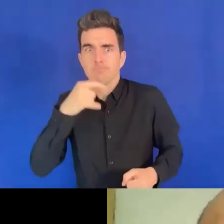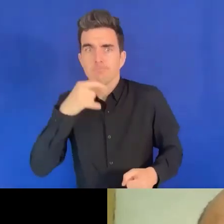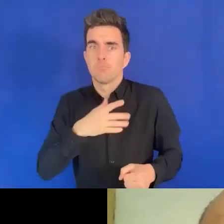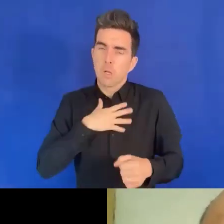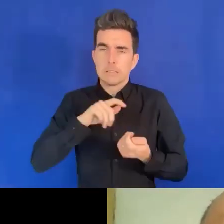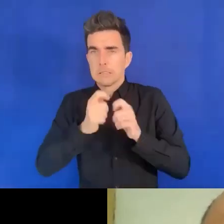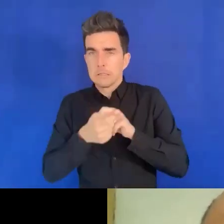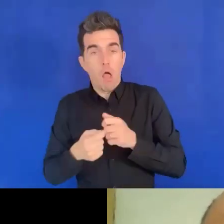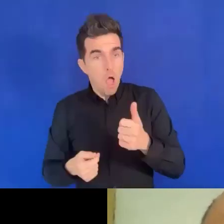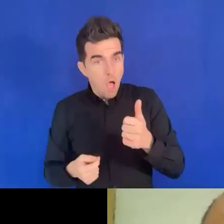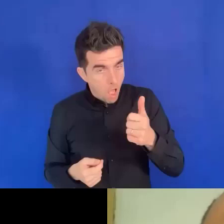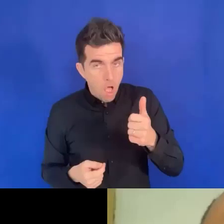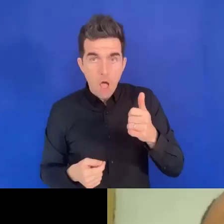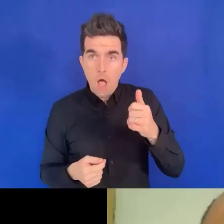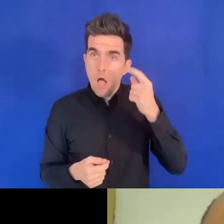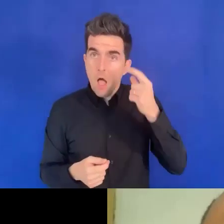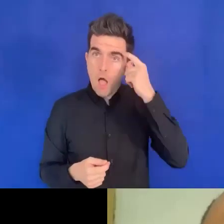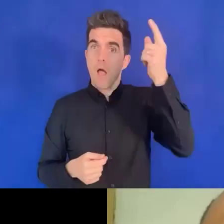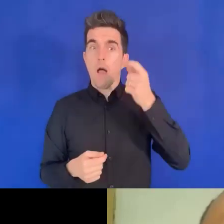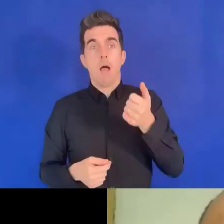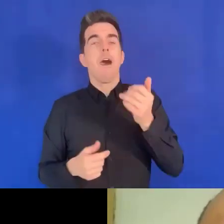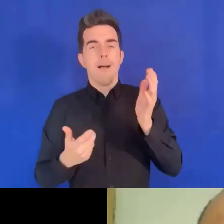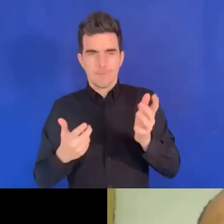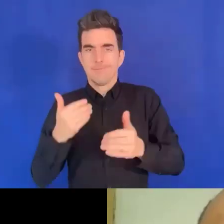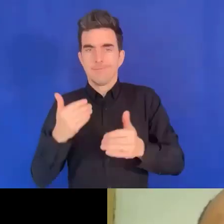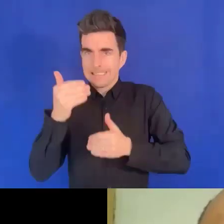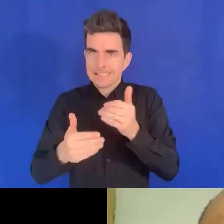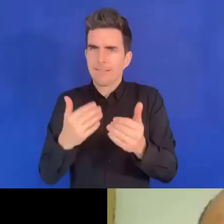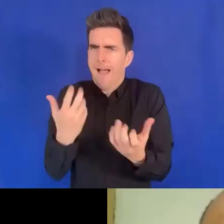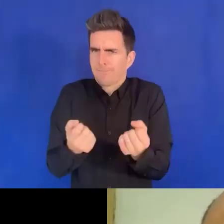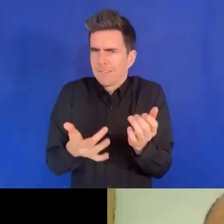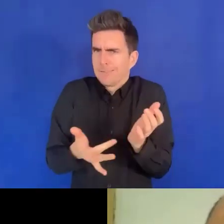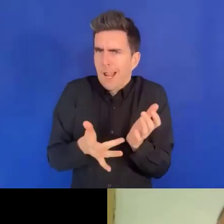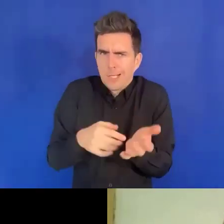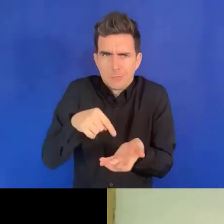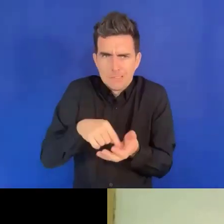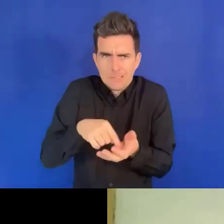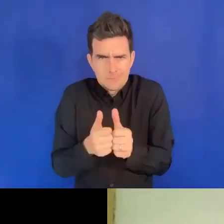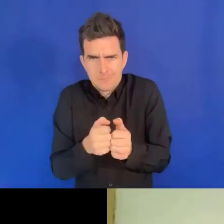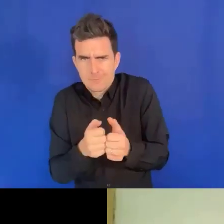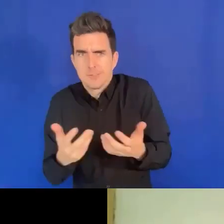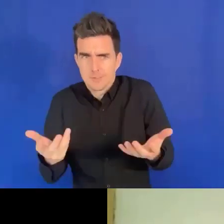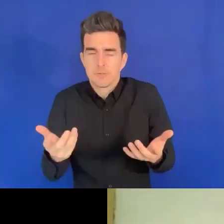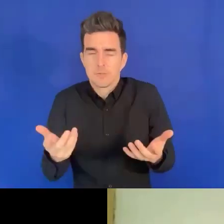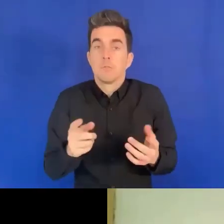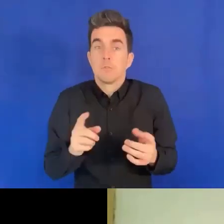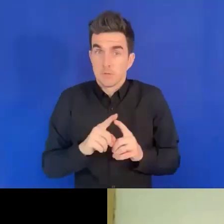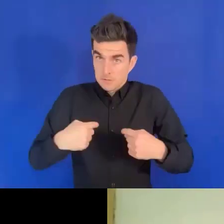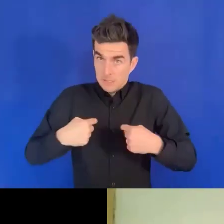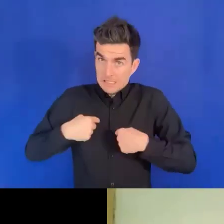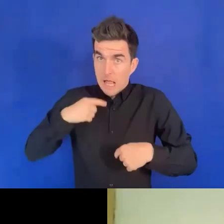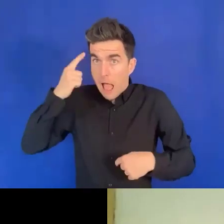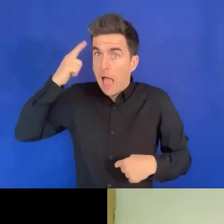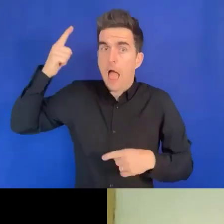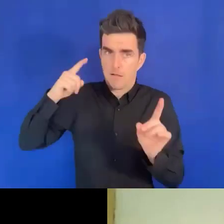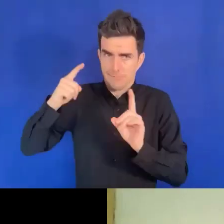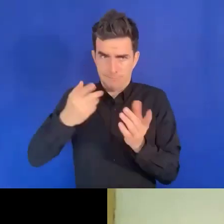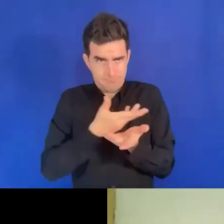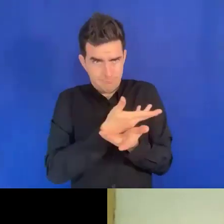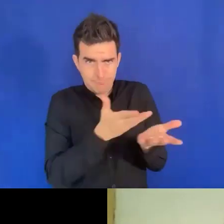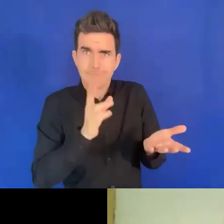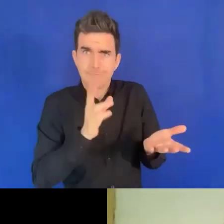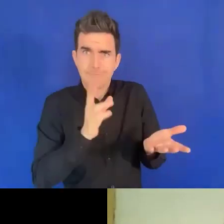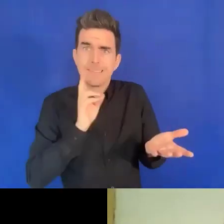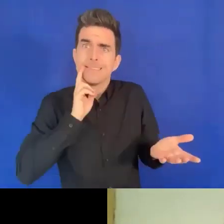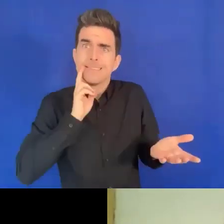inclusive. Ça, ce n pas mon idée, mais c'est l'idée de ce groupe de personnes saoudes. Deuxième exemple,